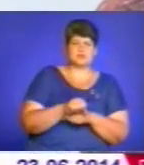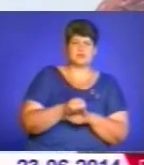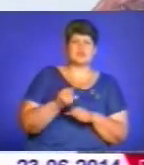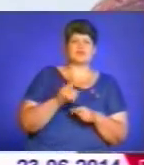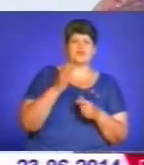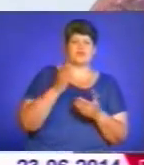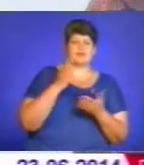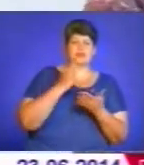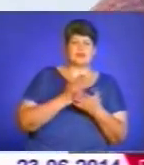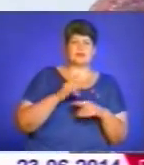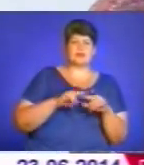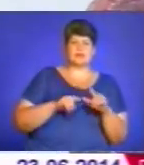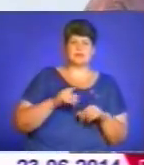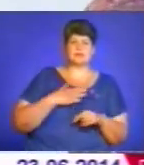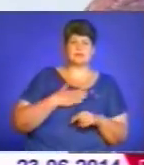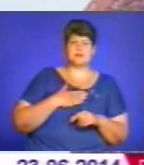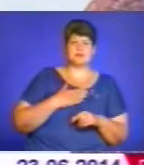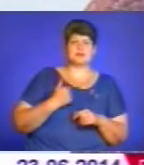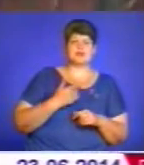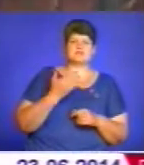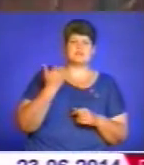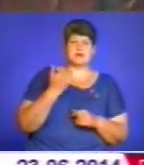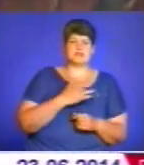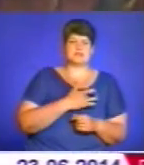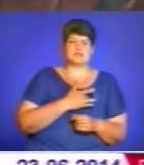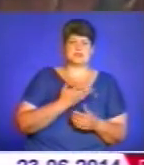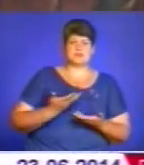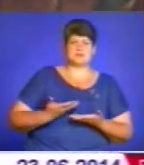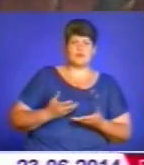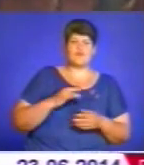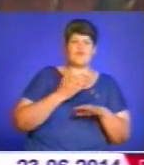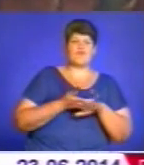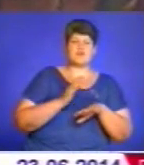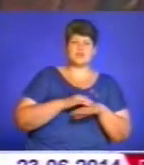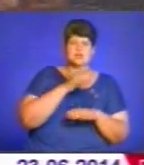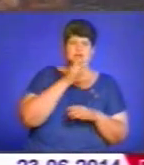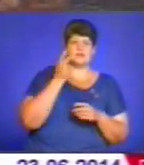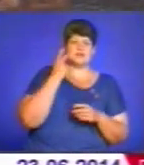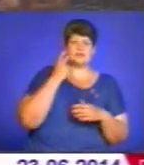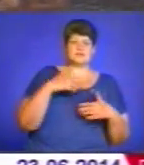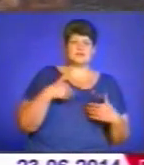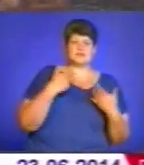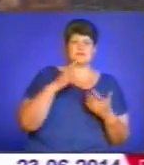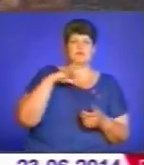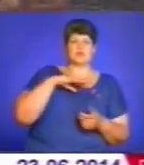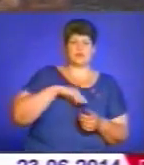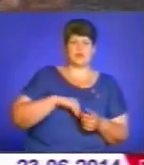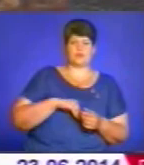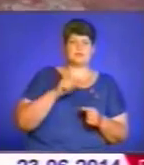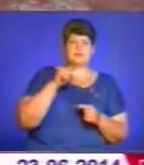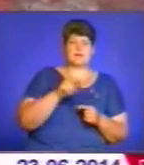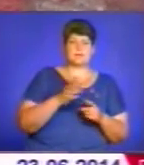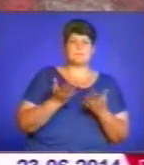рідні мені. не знаю, я з вами серцем живу. У важкі часи наш народ завжди звертався до духовності. Таке